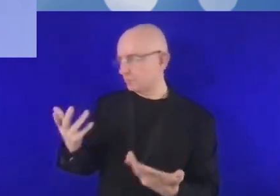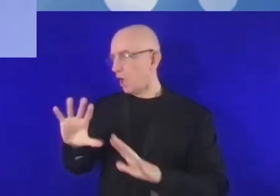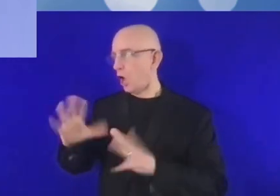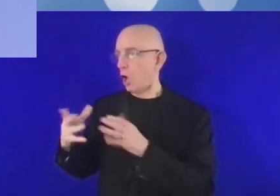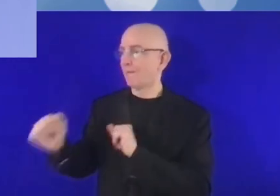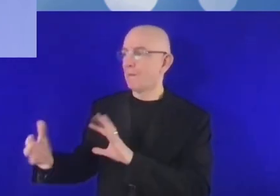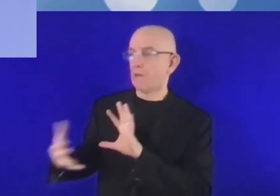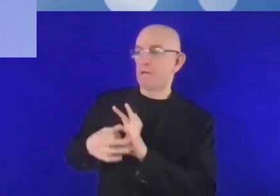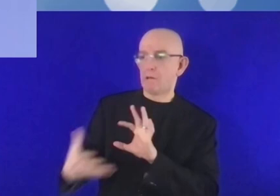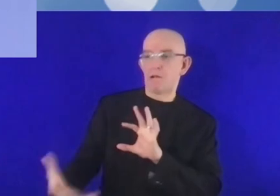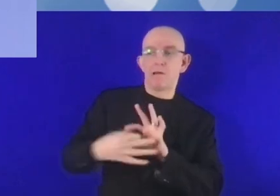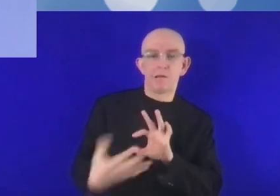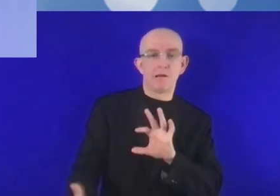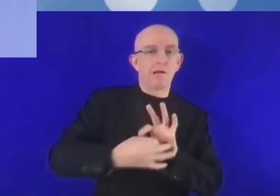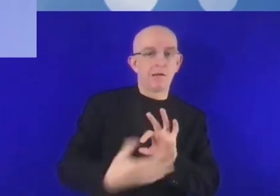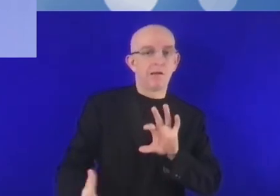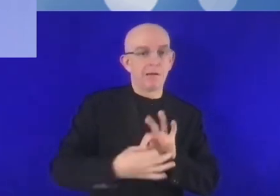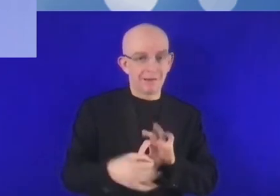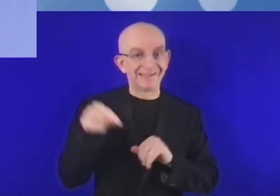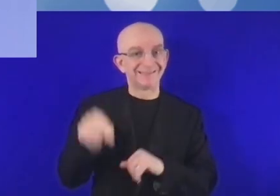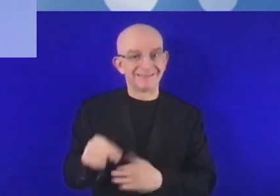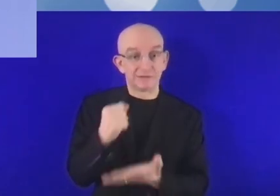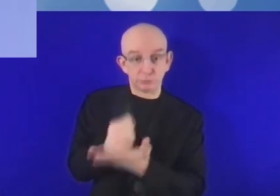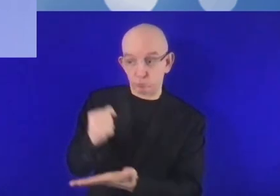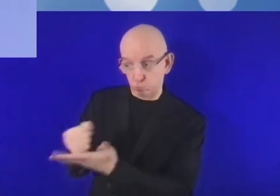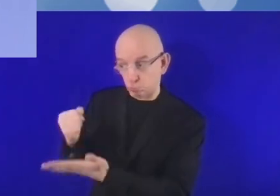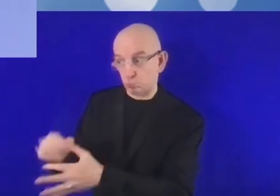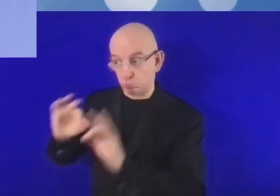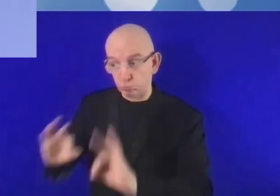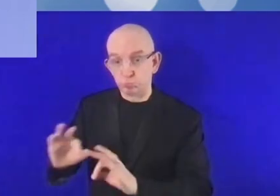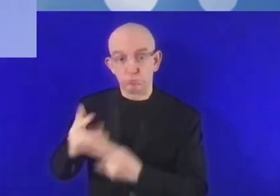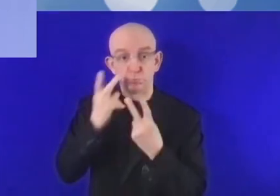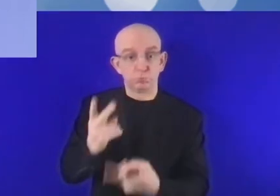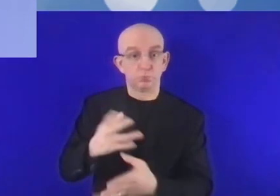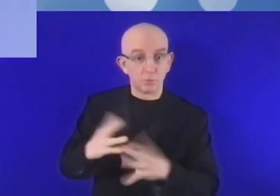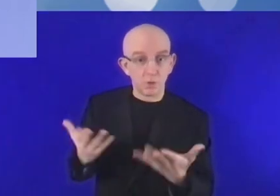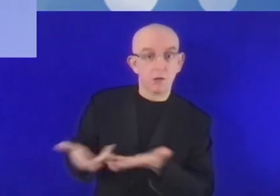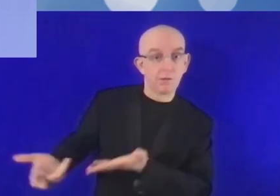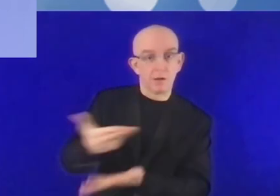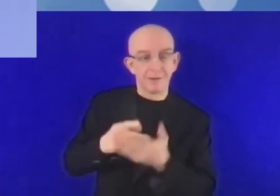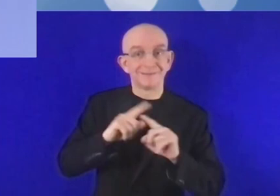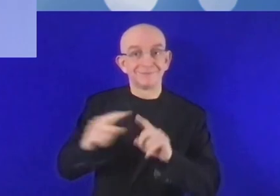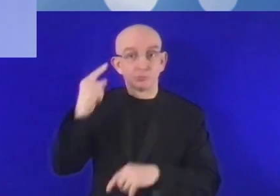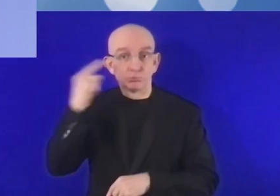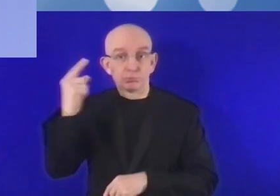qui pourrait permettre aux entreprises qui innovent de trouver des sources de financement. Ça pourrait nous permettre de